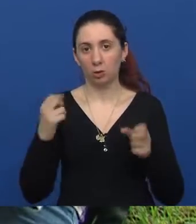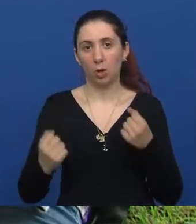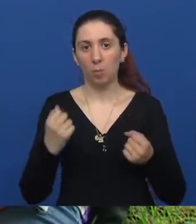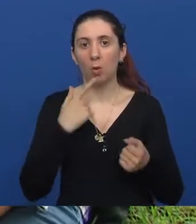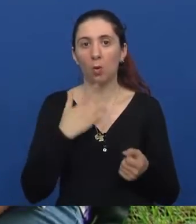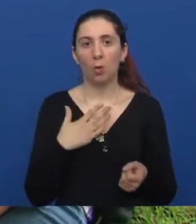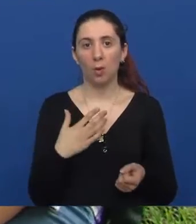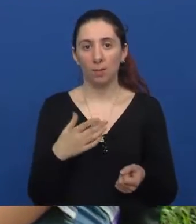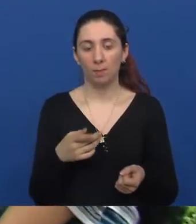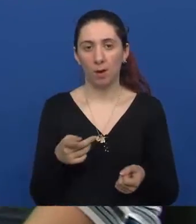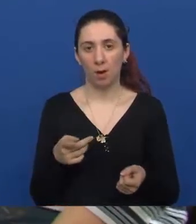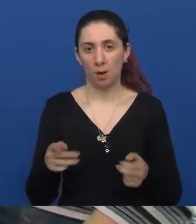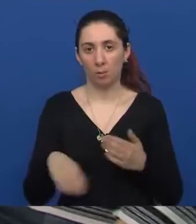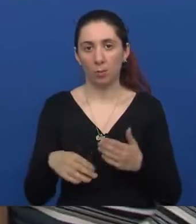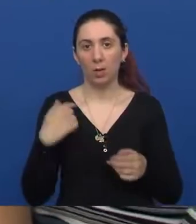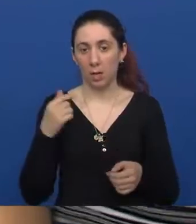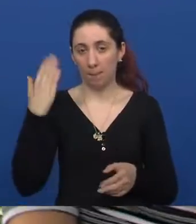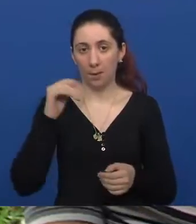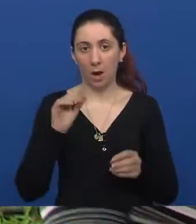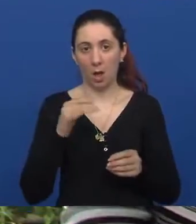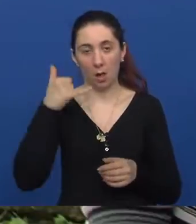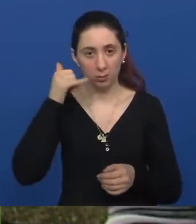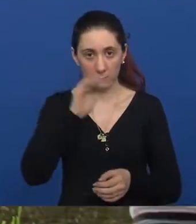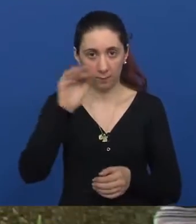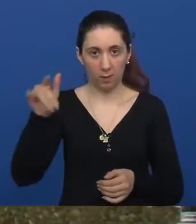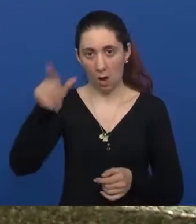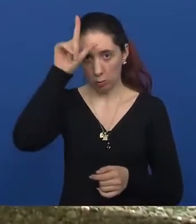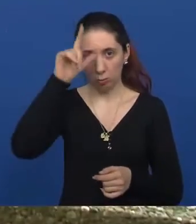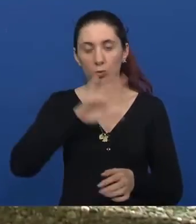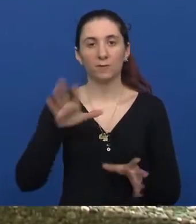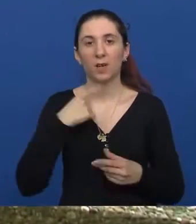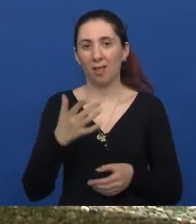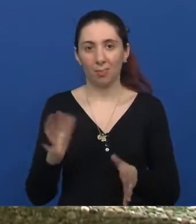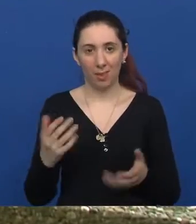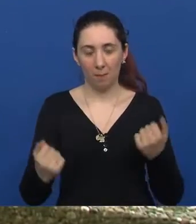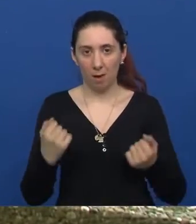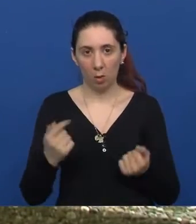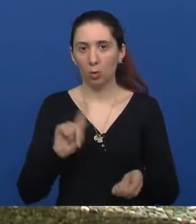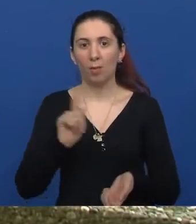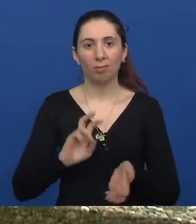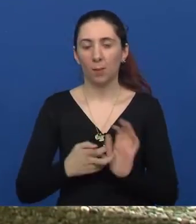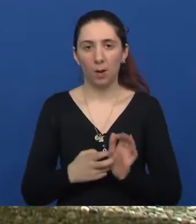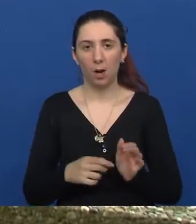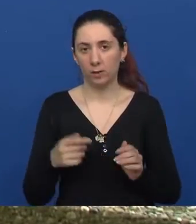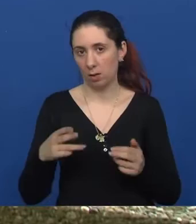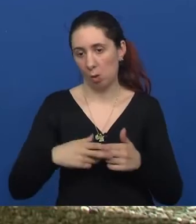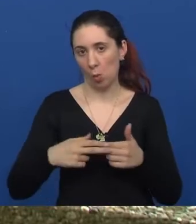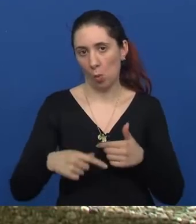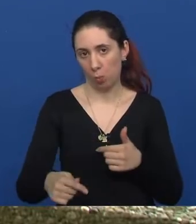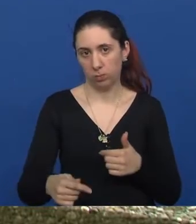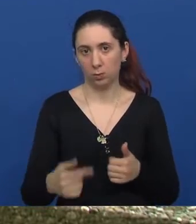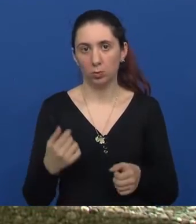pa ja sam kontaktirala autoškole. Rečeno je da nema, da ne planiraju skorije vrijeme.